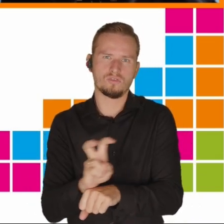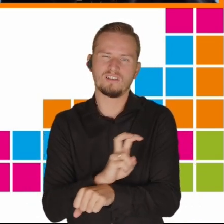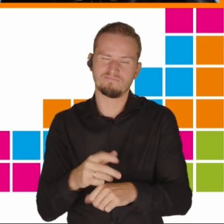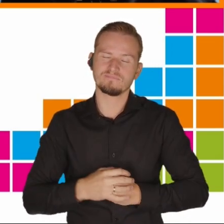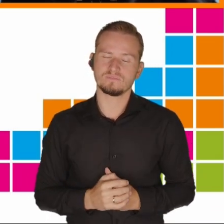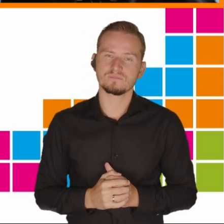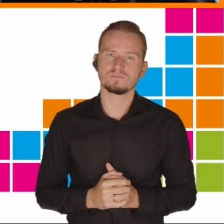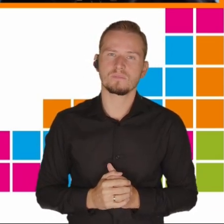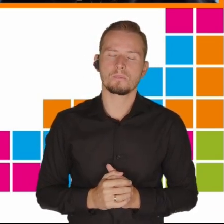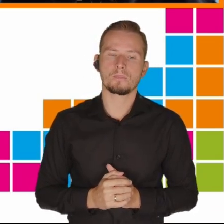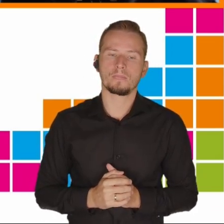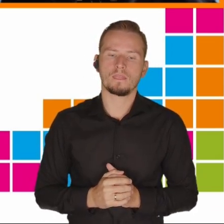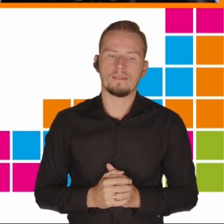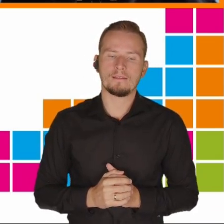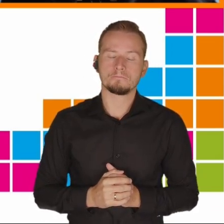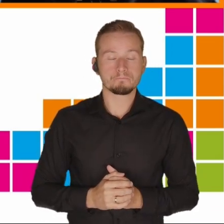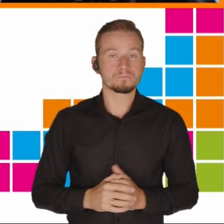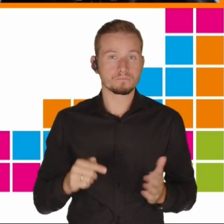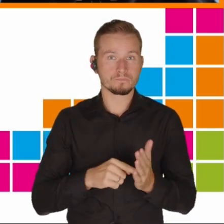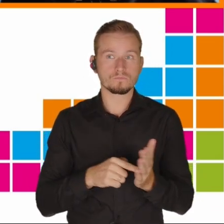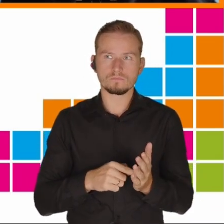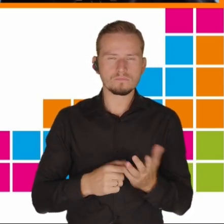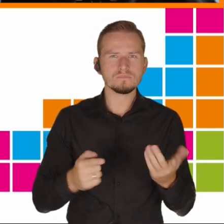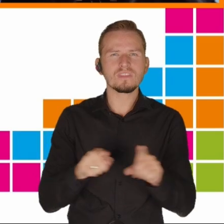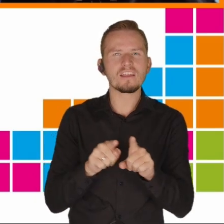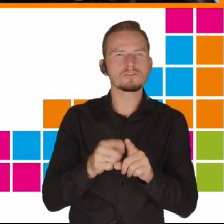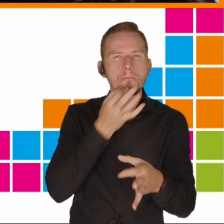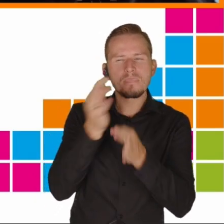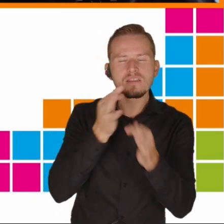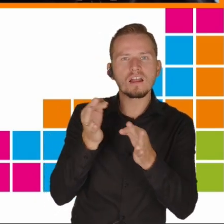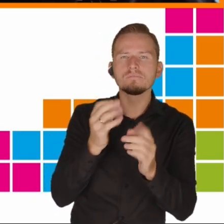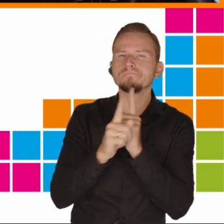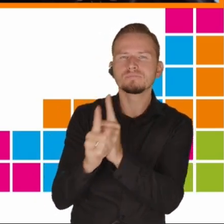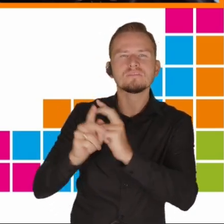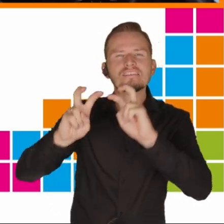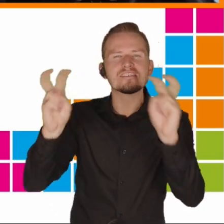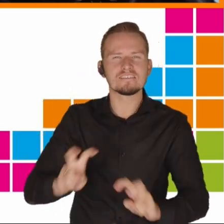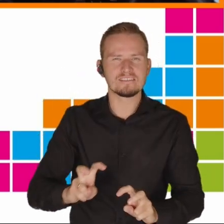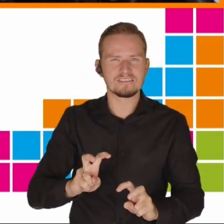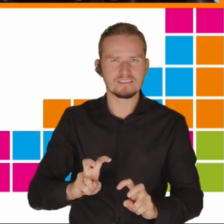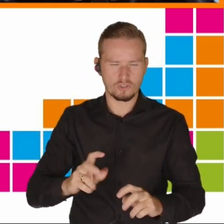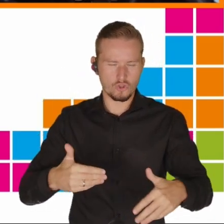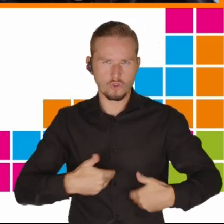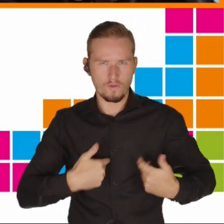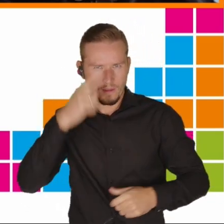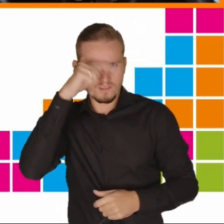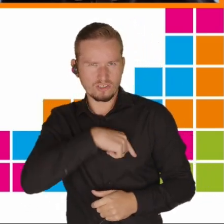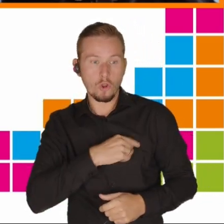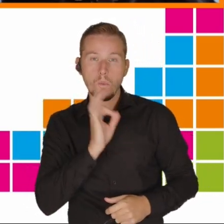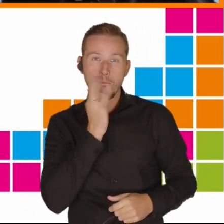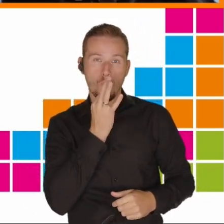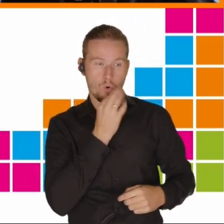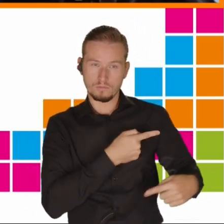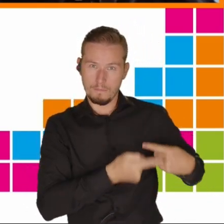Takie pytania szczególnie związane z kryzysem zdrowia psychicznego młodszych pokoleń